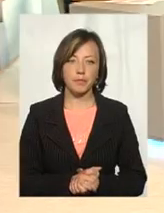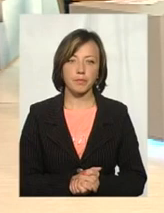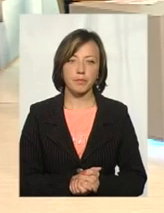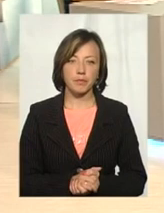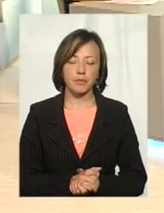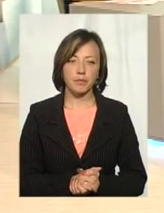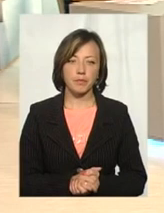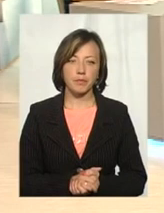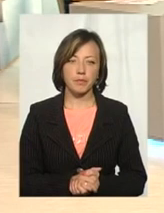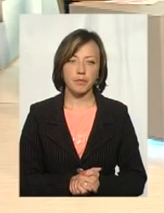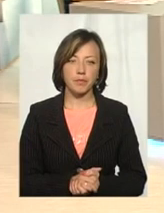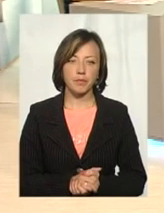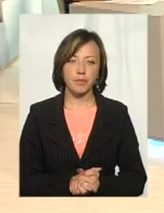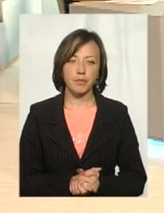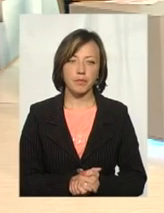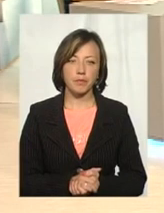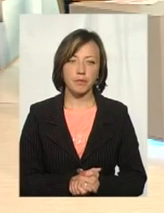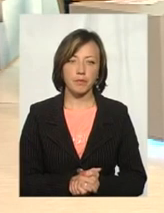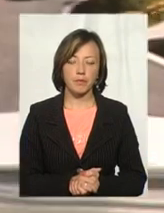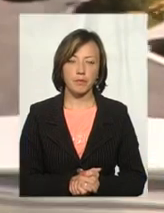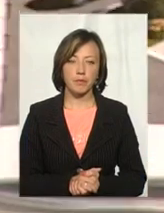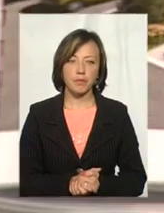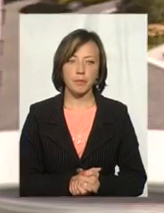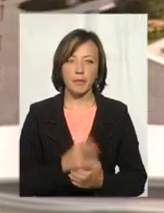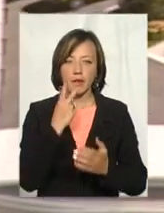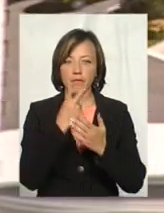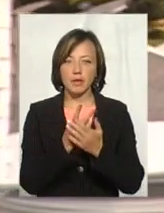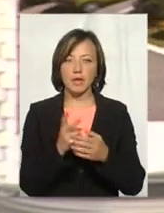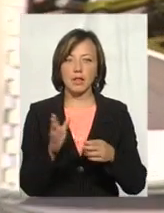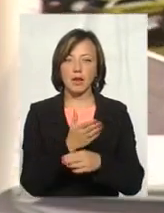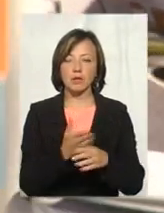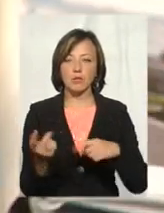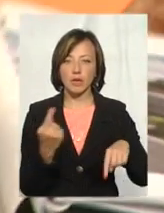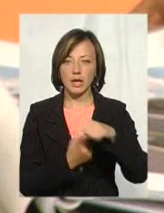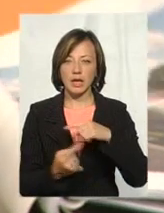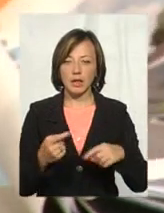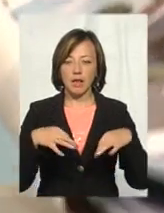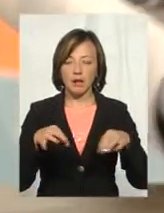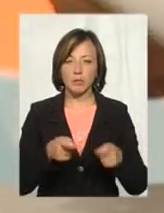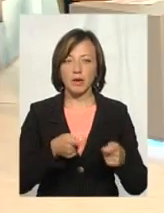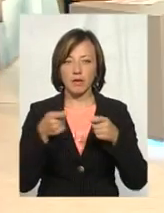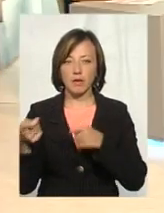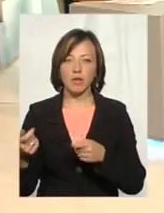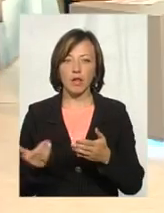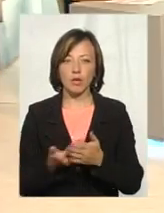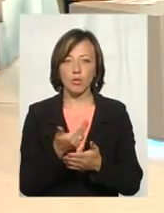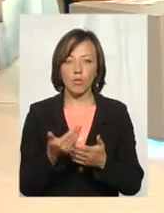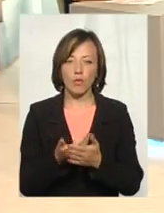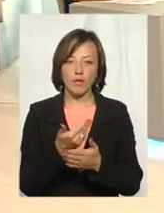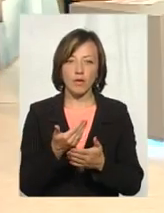ми бачимо вигляд, як із сортувальній лінії транспорт перевозить вже сміття на нові карти